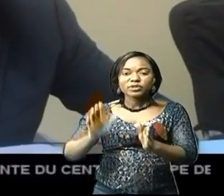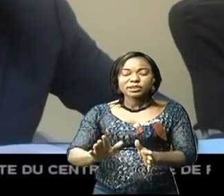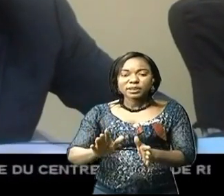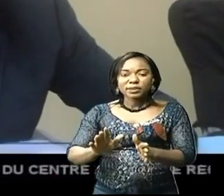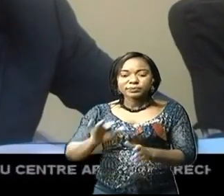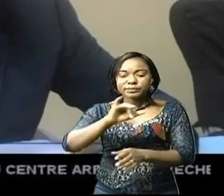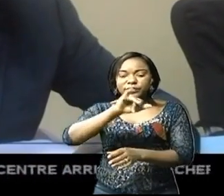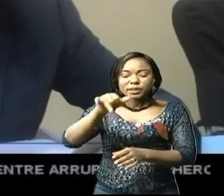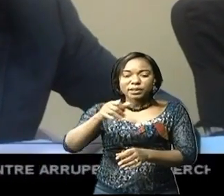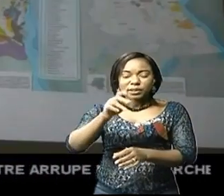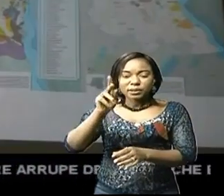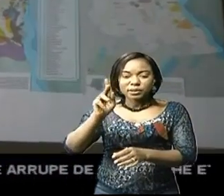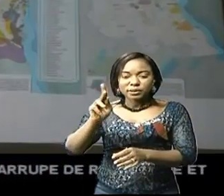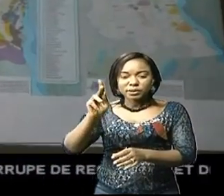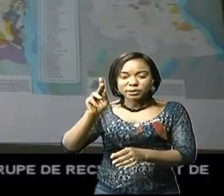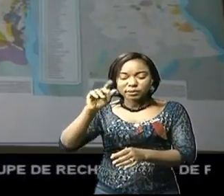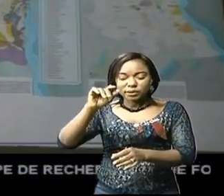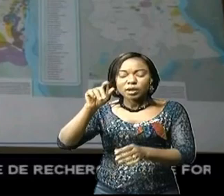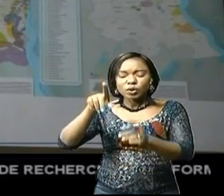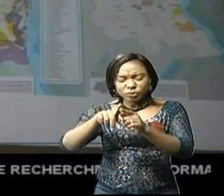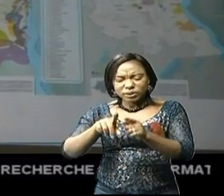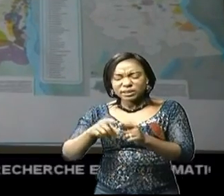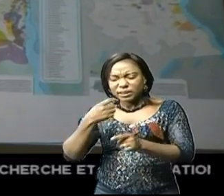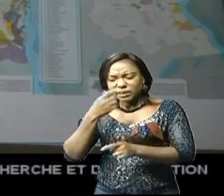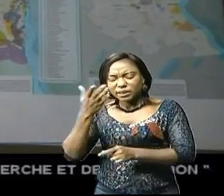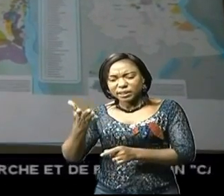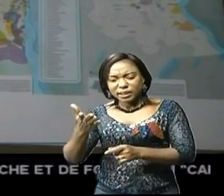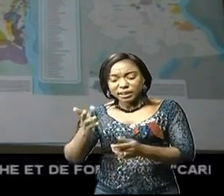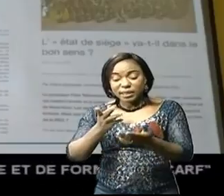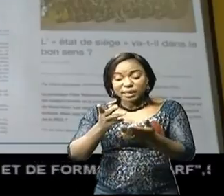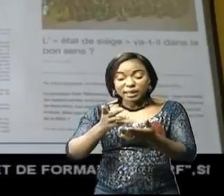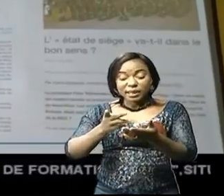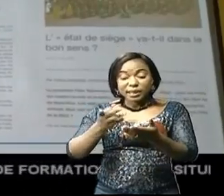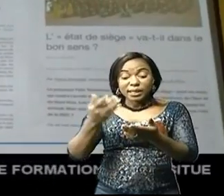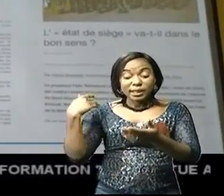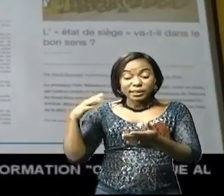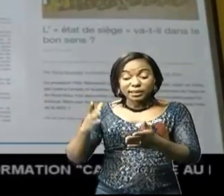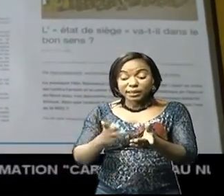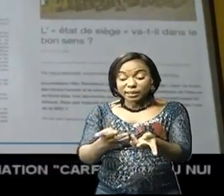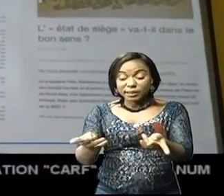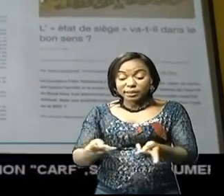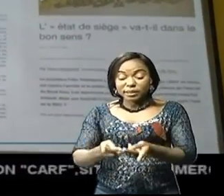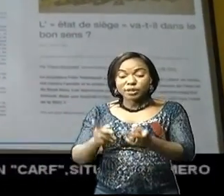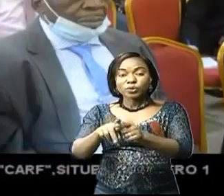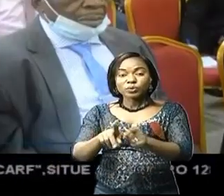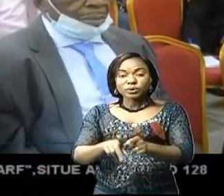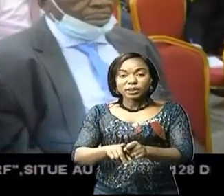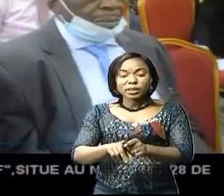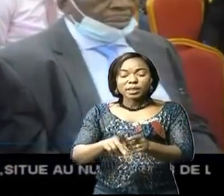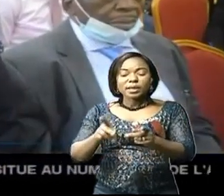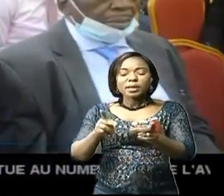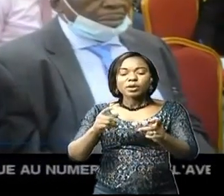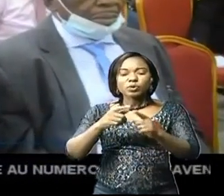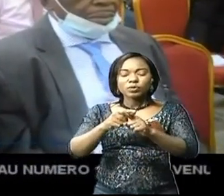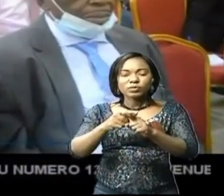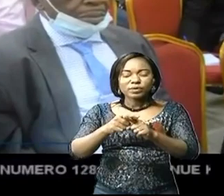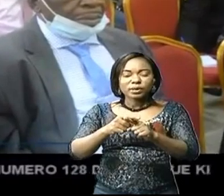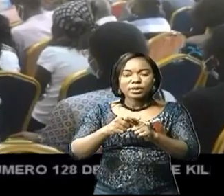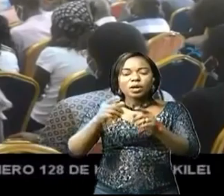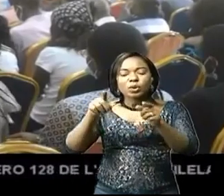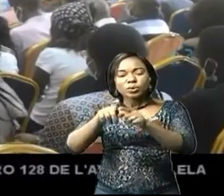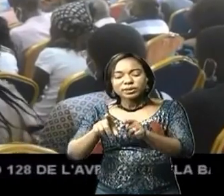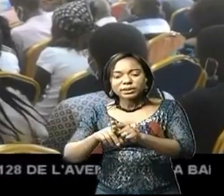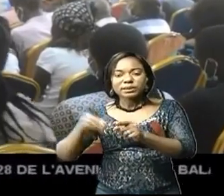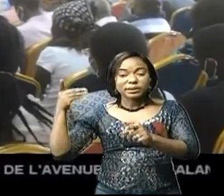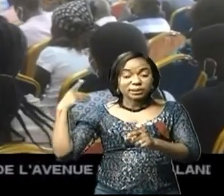Wando, autre sujet développé, état des lieux et profit des mouvements armés en République démocratique du Congo par les députés nationaux